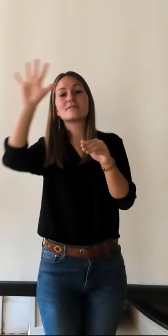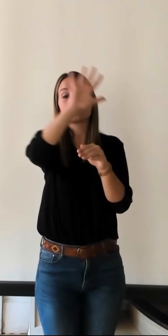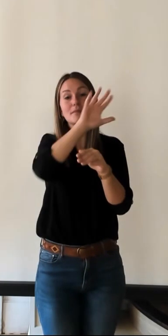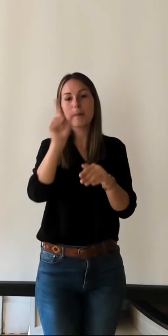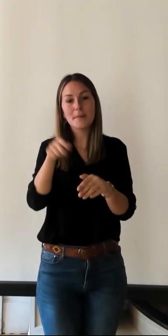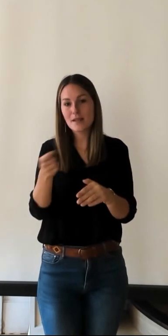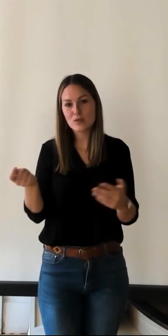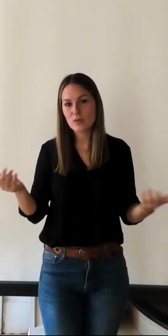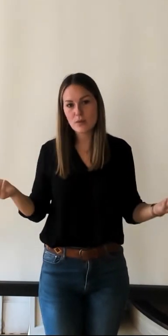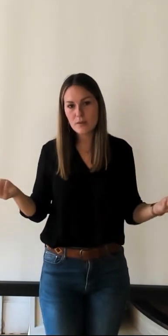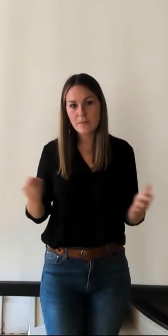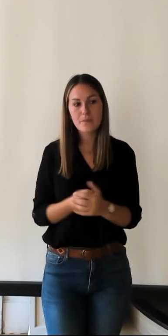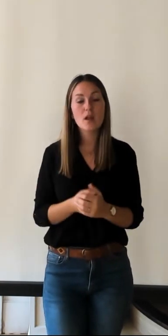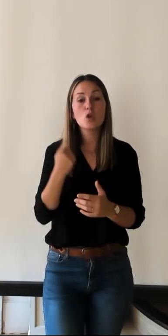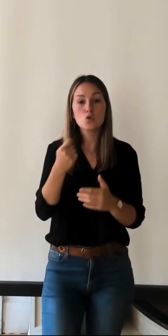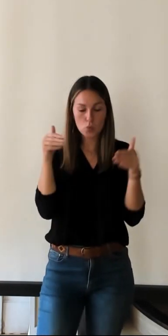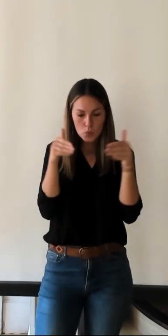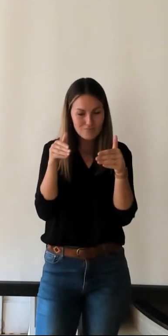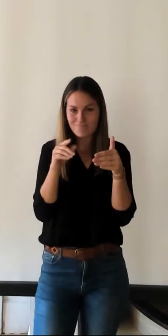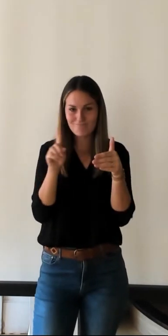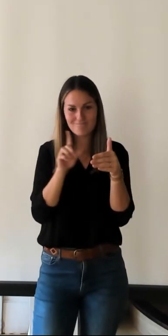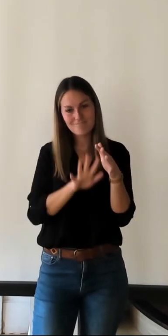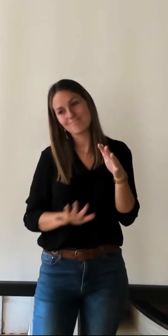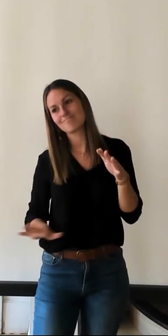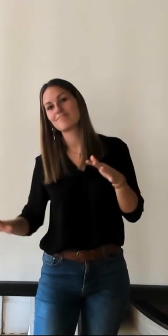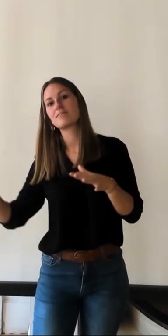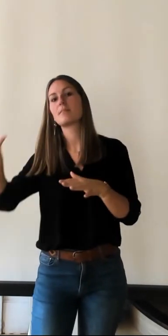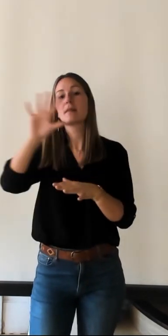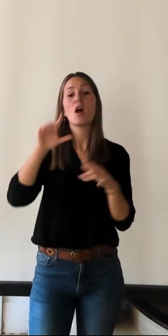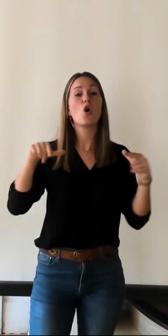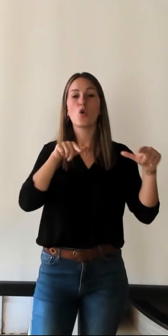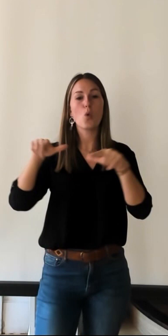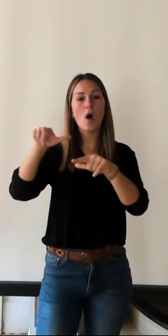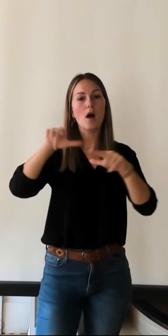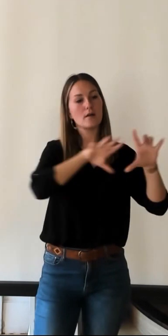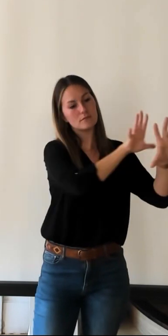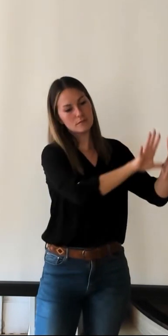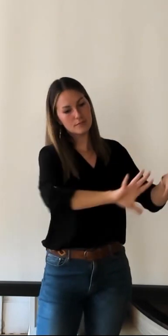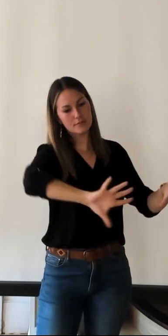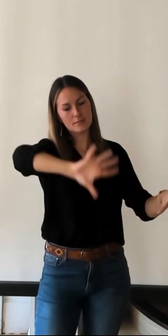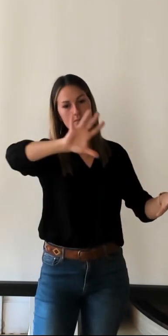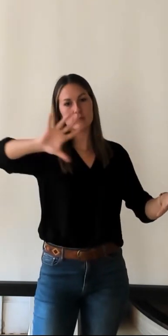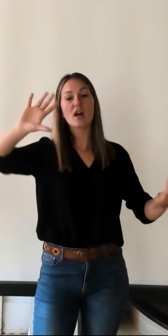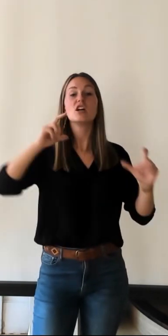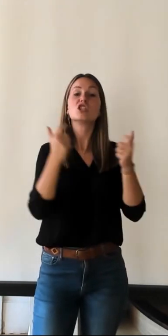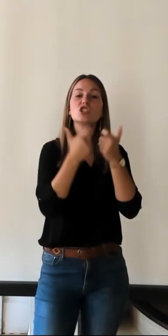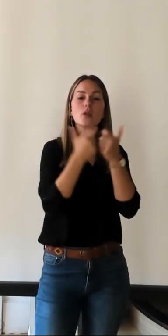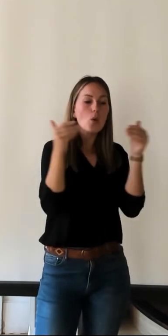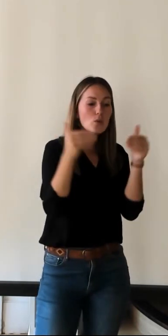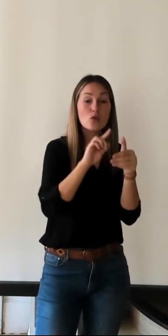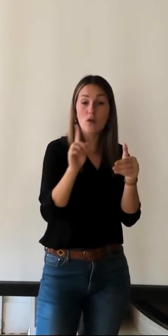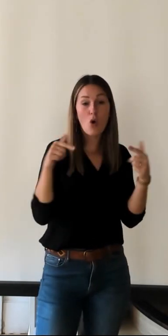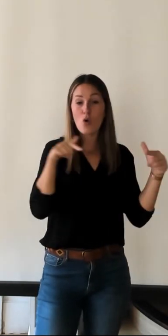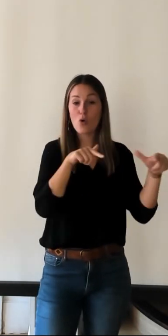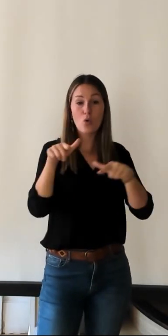il vient surtout visiter la vallée de la Loire pas forcément les châteaux mais la vallée de la Loire et donc